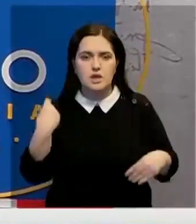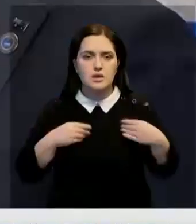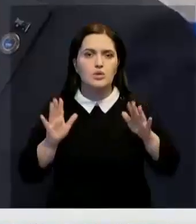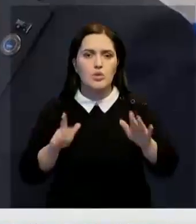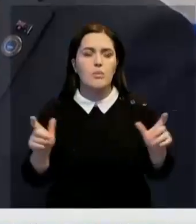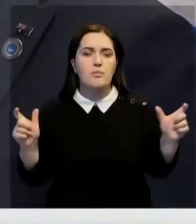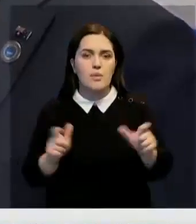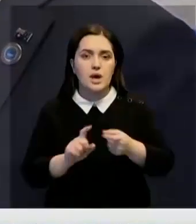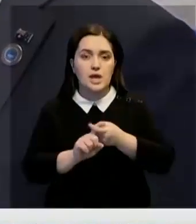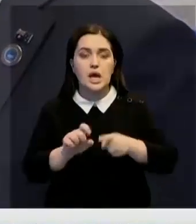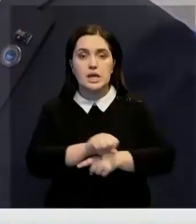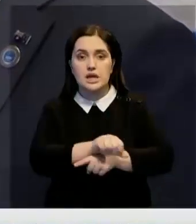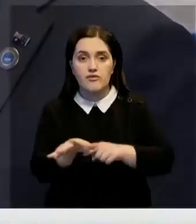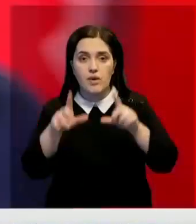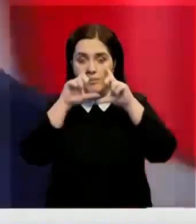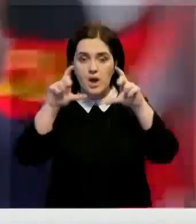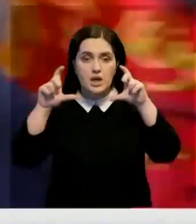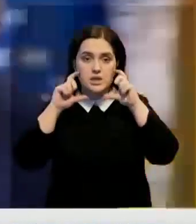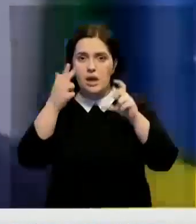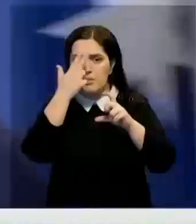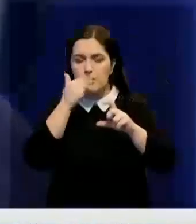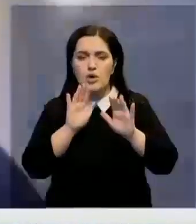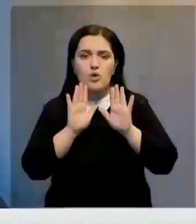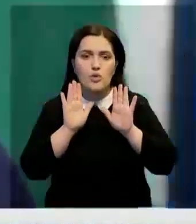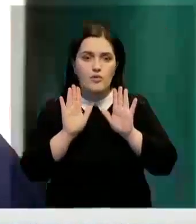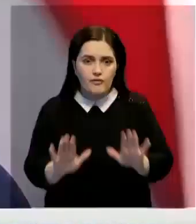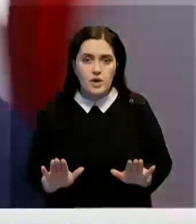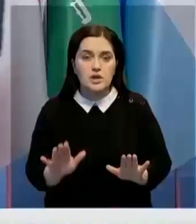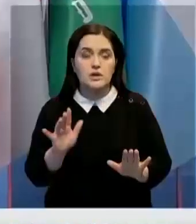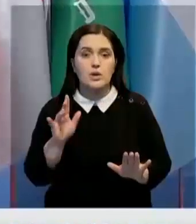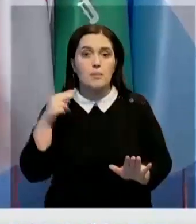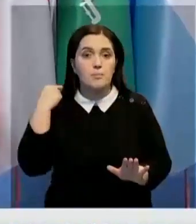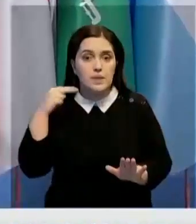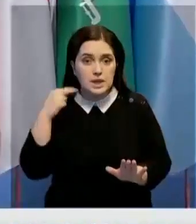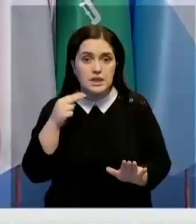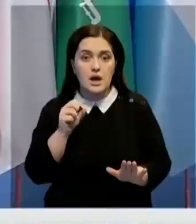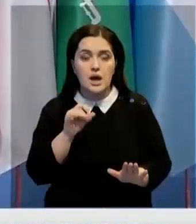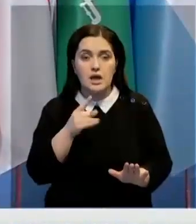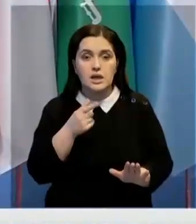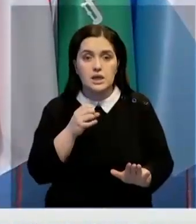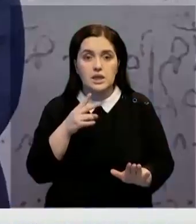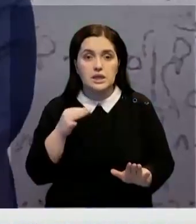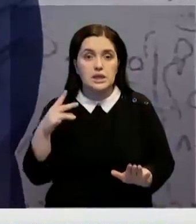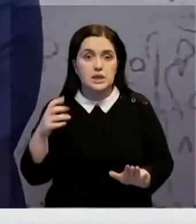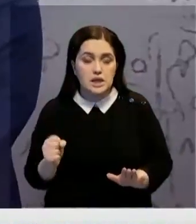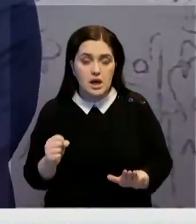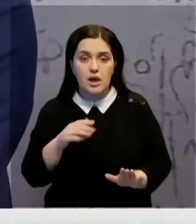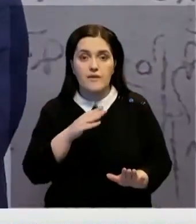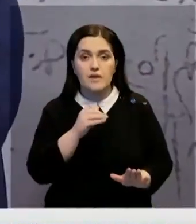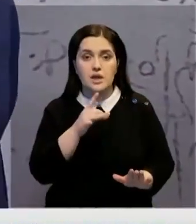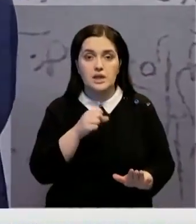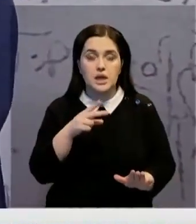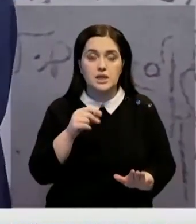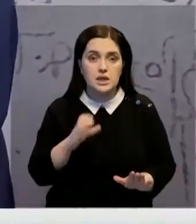пандемия коронавируса. Маски стали настолько привычной частью гардероба, что президент Аргентины Альберто Фернандес забыл ее